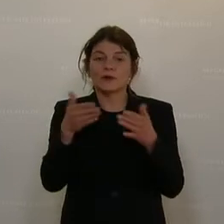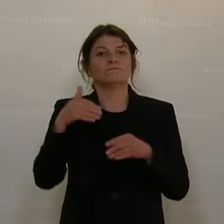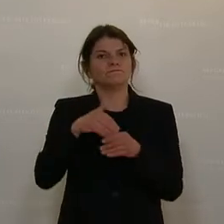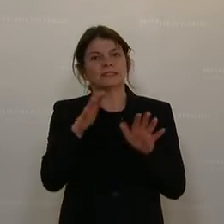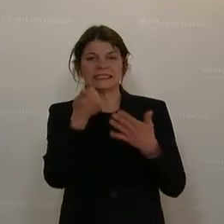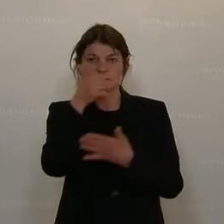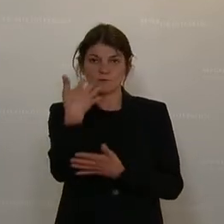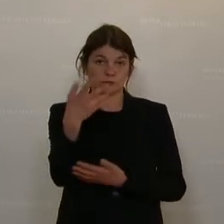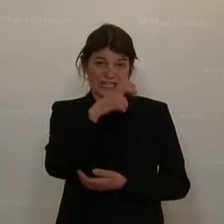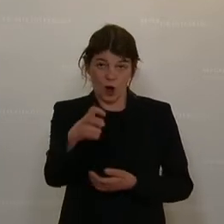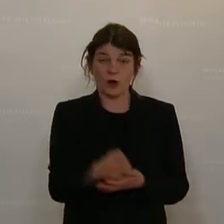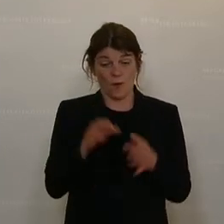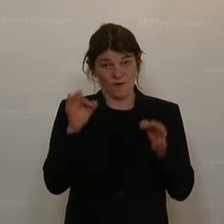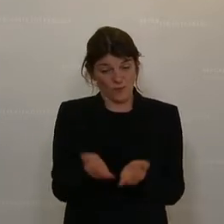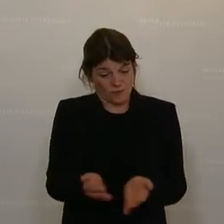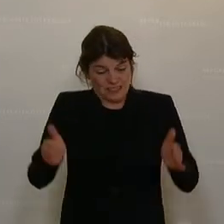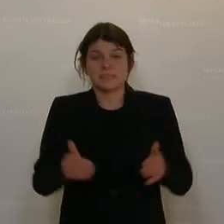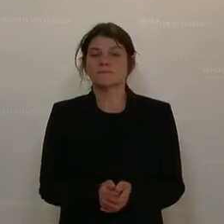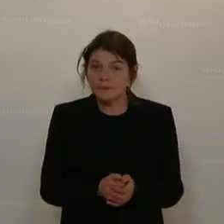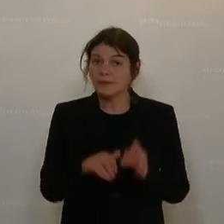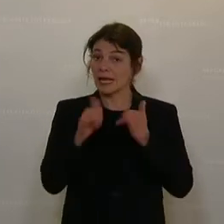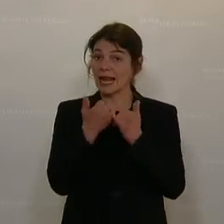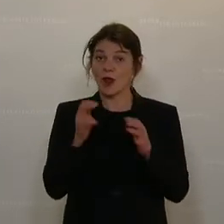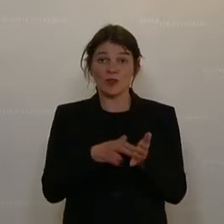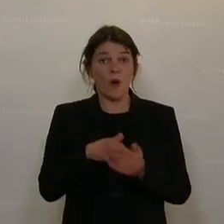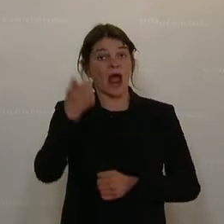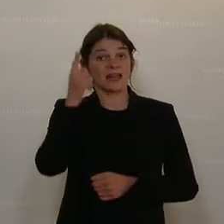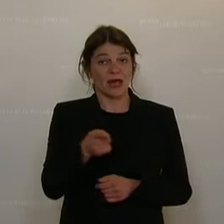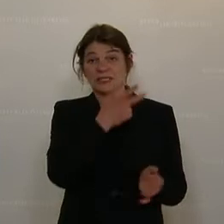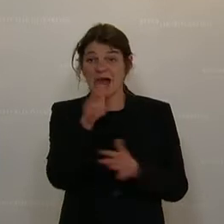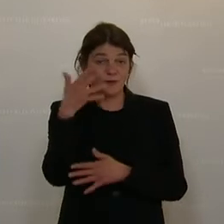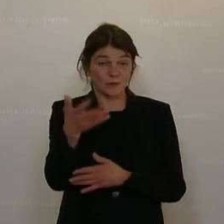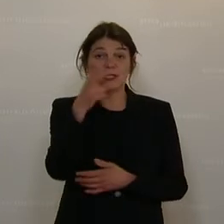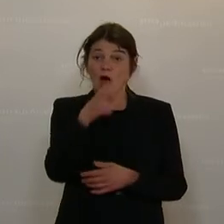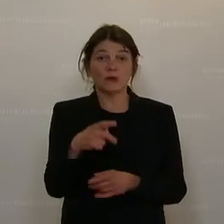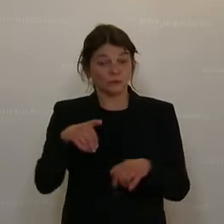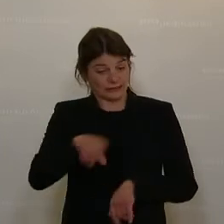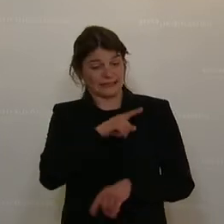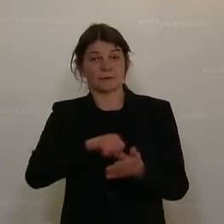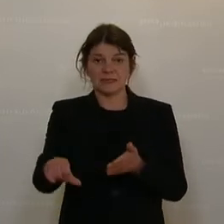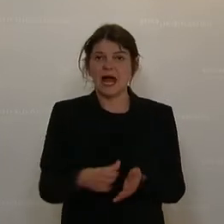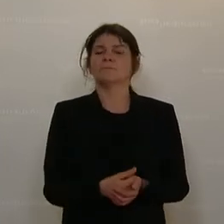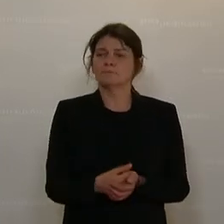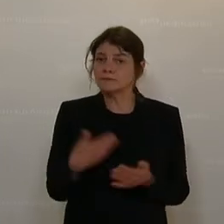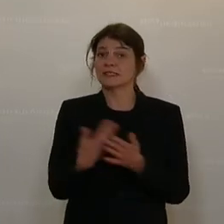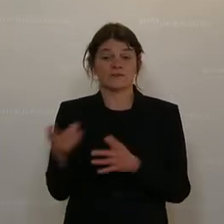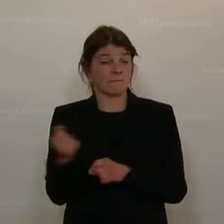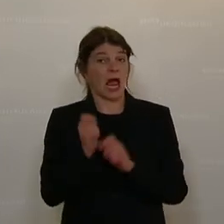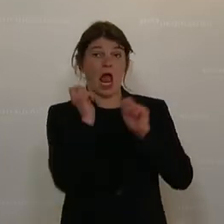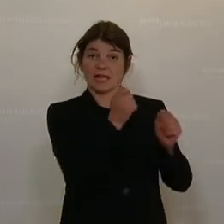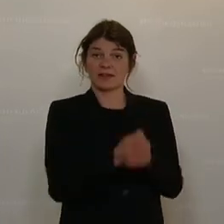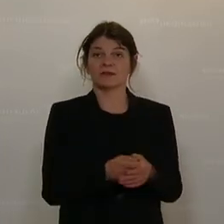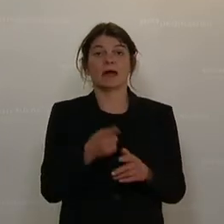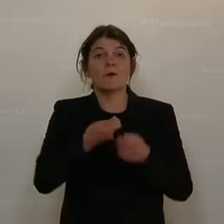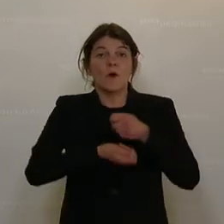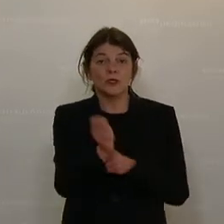von knapp 650 Euro für die Sitzschale. Die Eltern haben noch immer 1.850 Euro selber zu tragen. Deshalb stellen sie einen Antrag